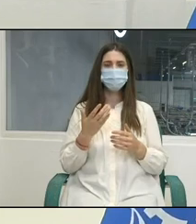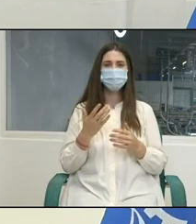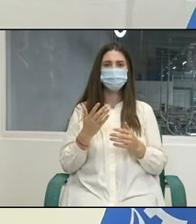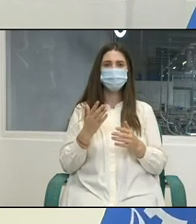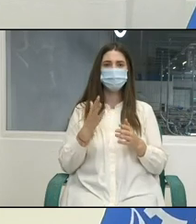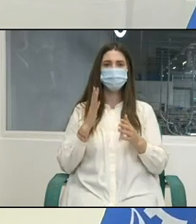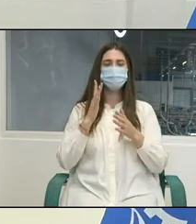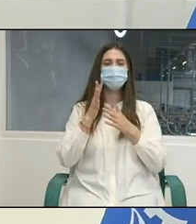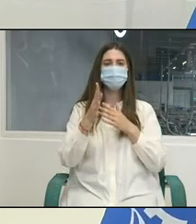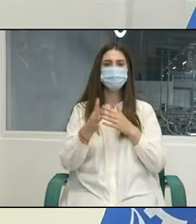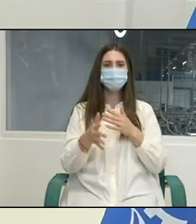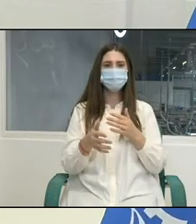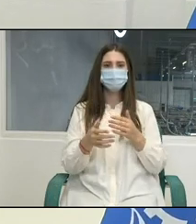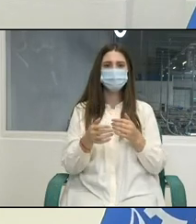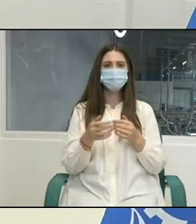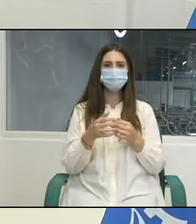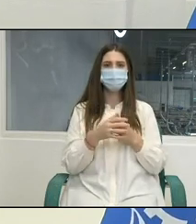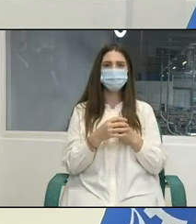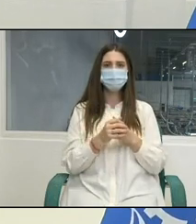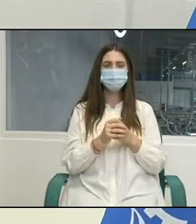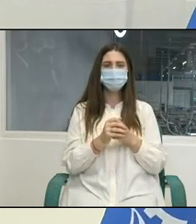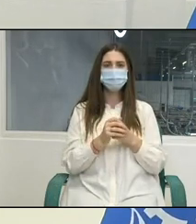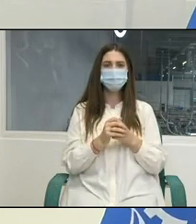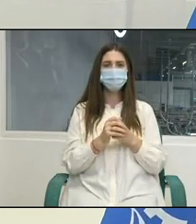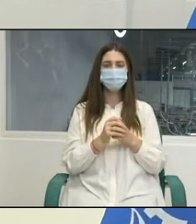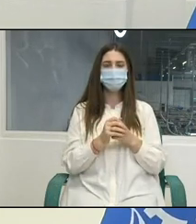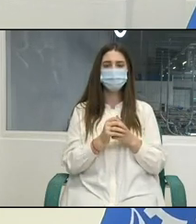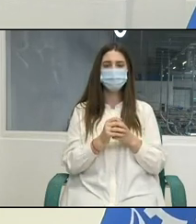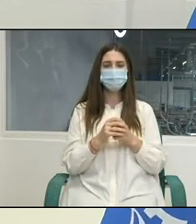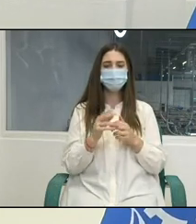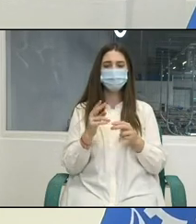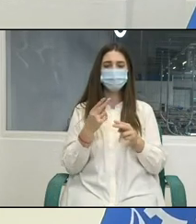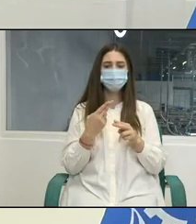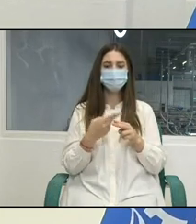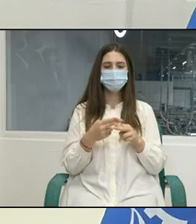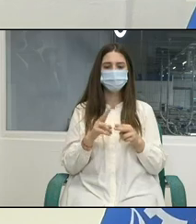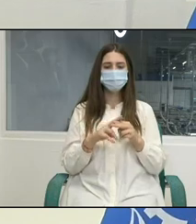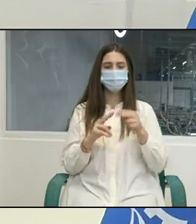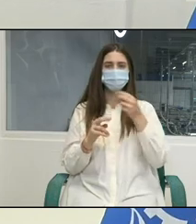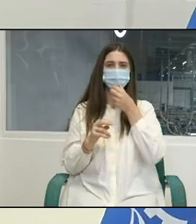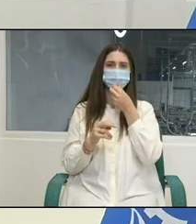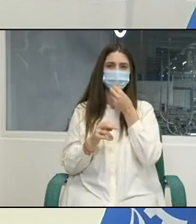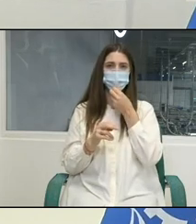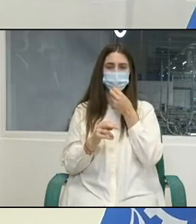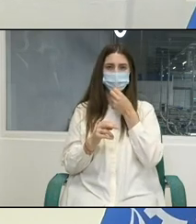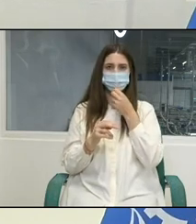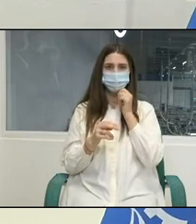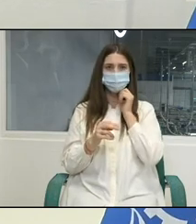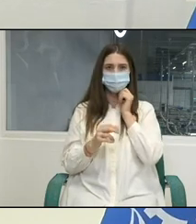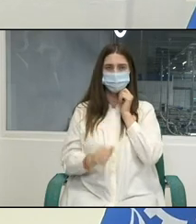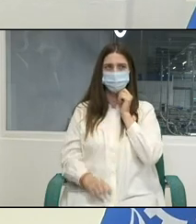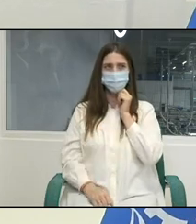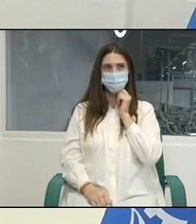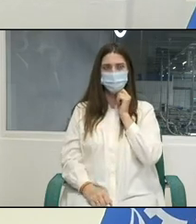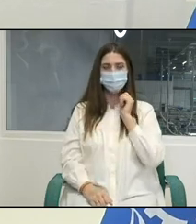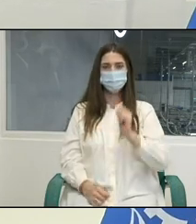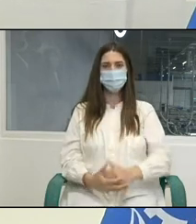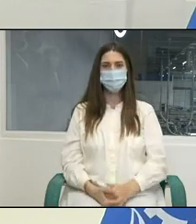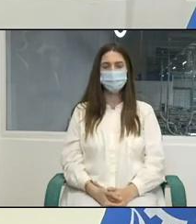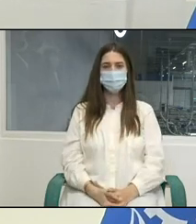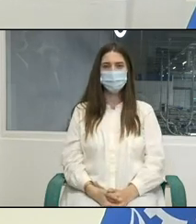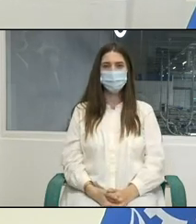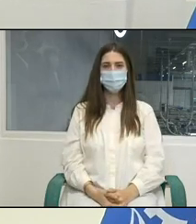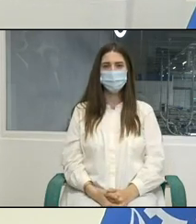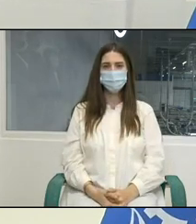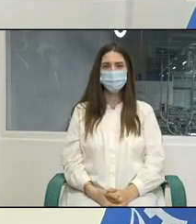mai bine de două decenii interesele membrilor săi în raport cu autoritățile publice, sindicatele